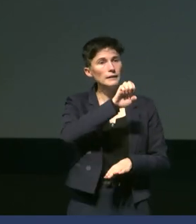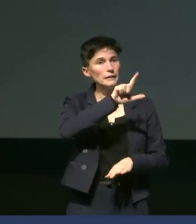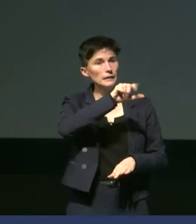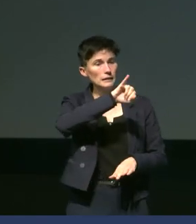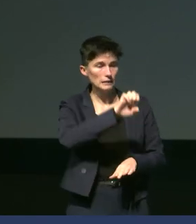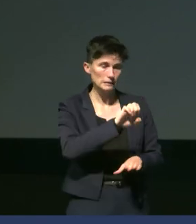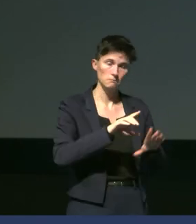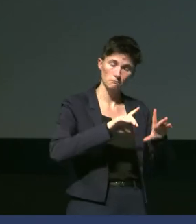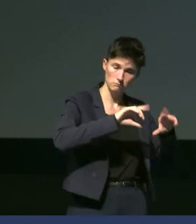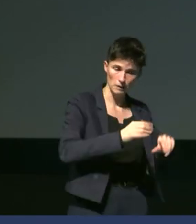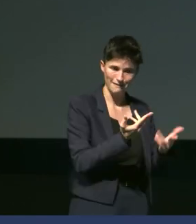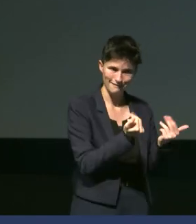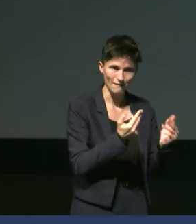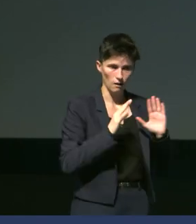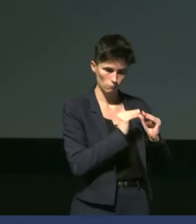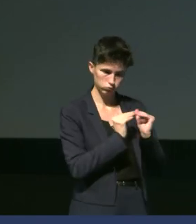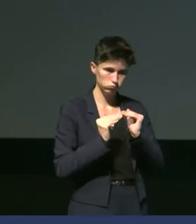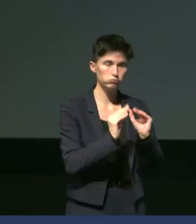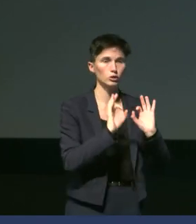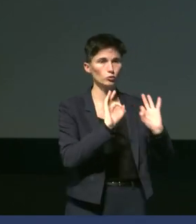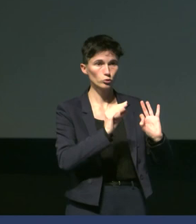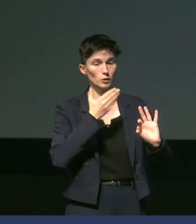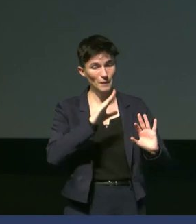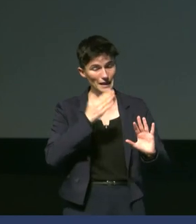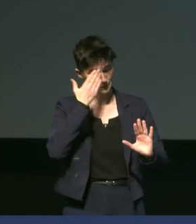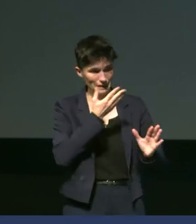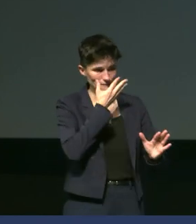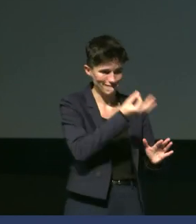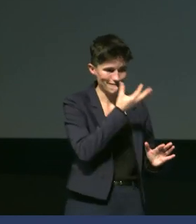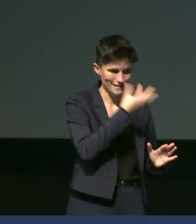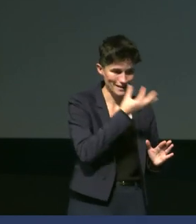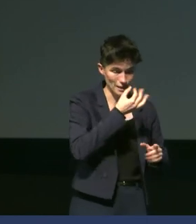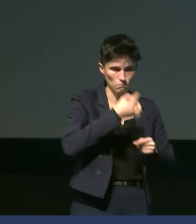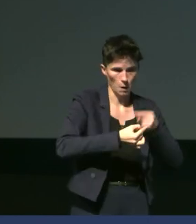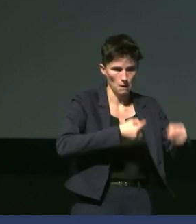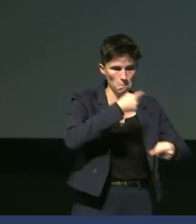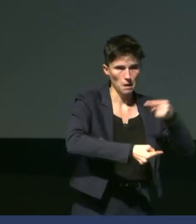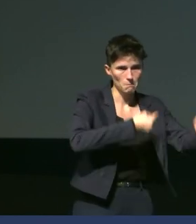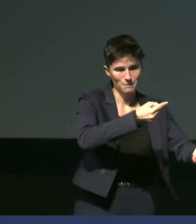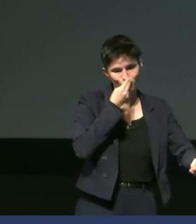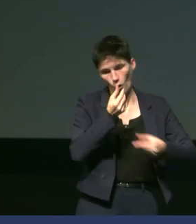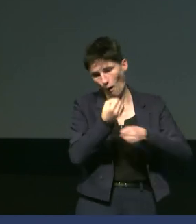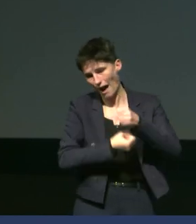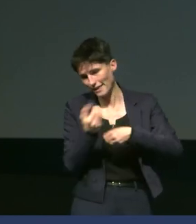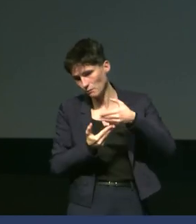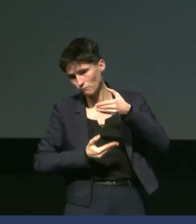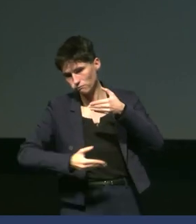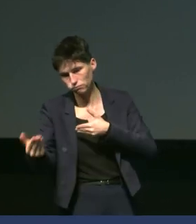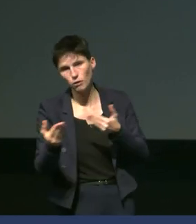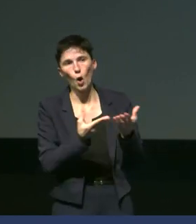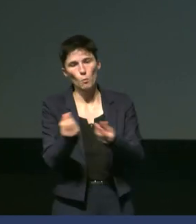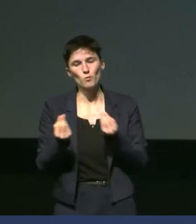d'échecs reproductifs successifs, on s'attend à ce que la population diminue au cours des prochaines années. Tout à fait.